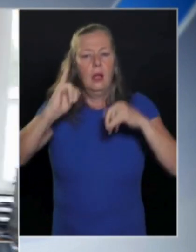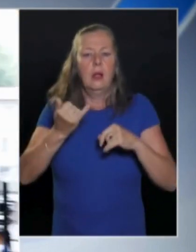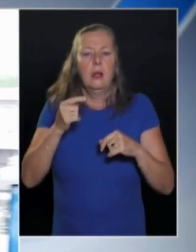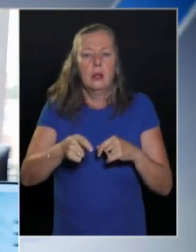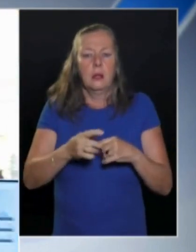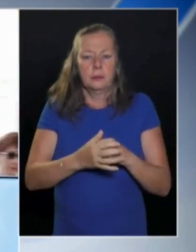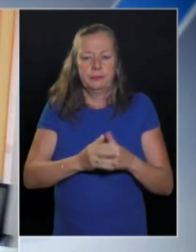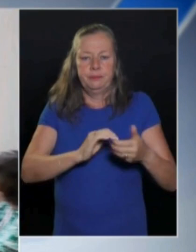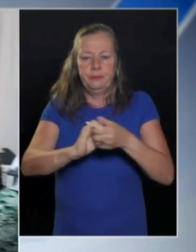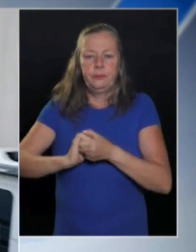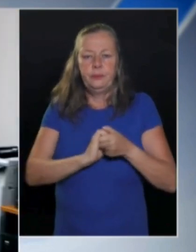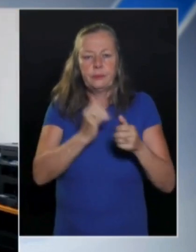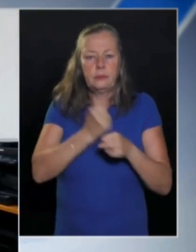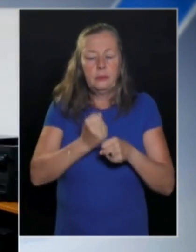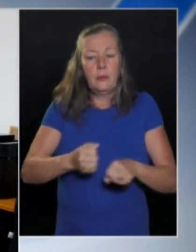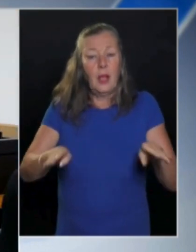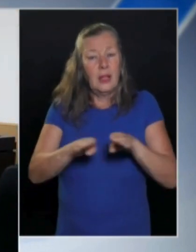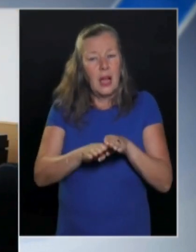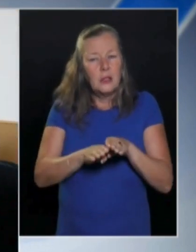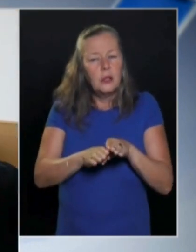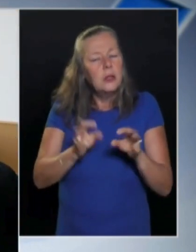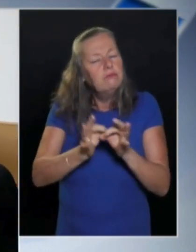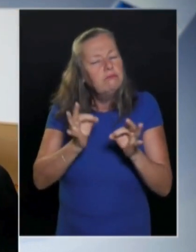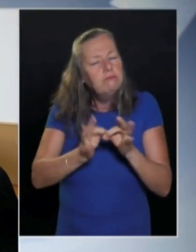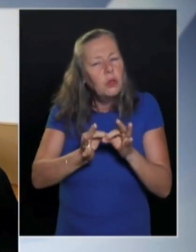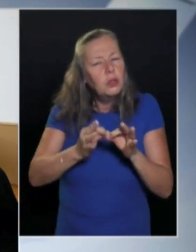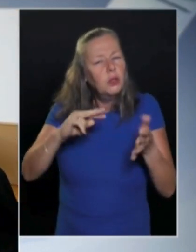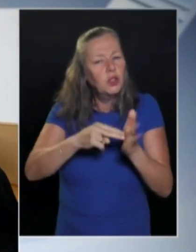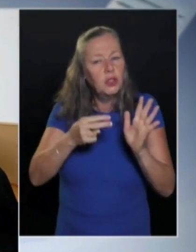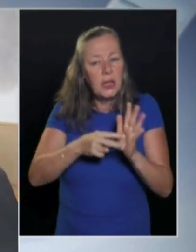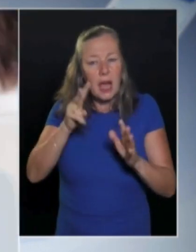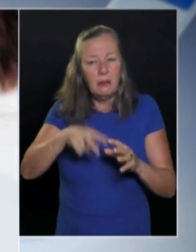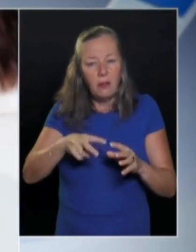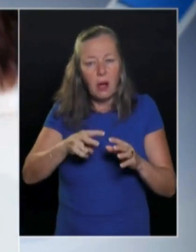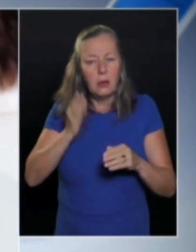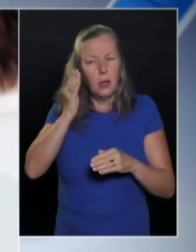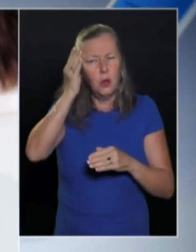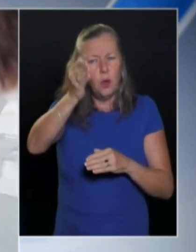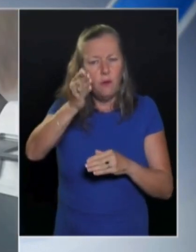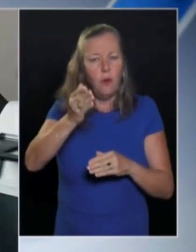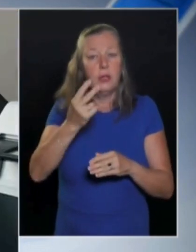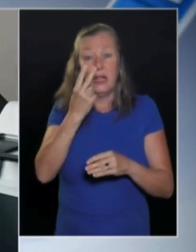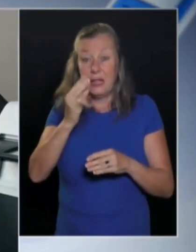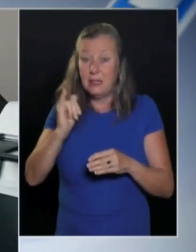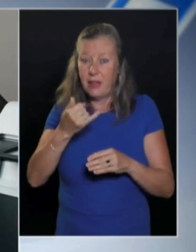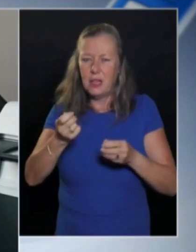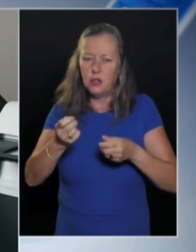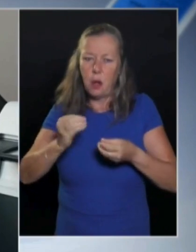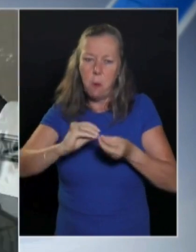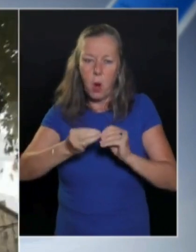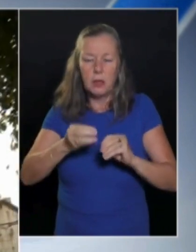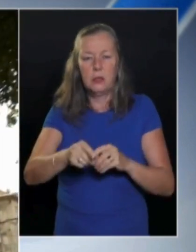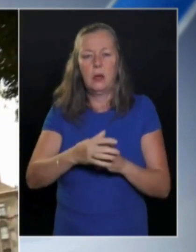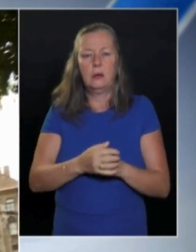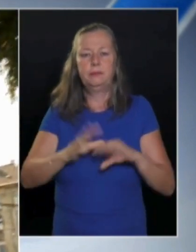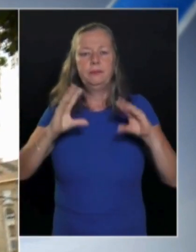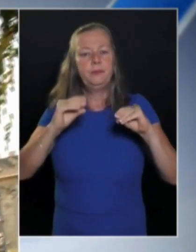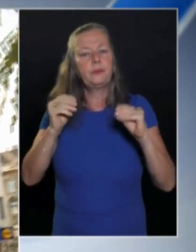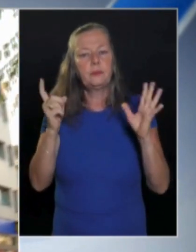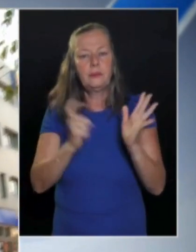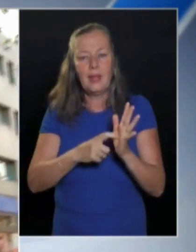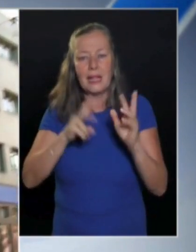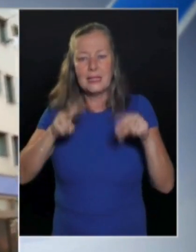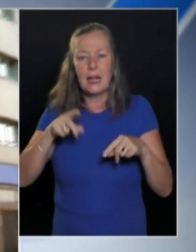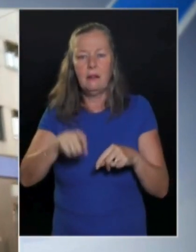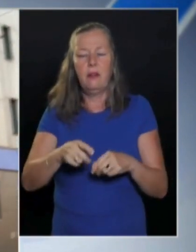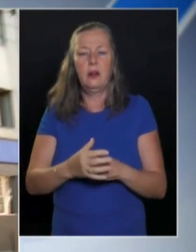A VGKL munkatársainak konkrét terveik vannak a segédeszközbolt jövőjét illetően. Nagyon sok